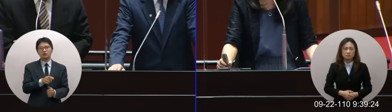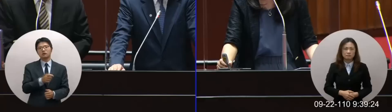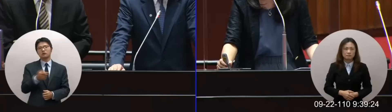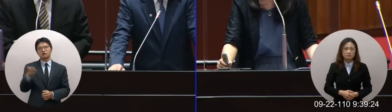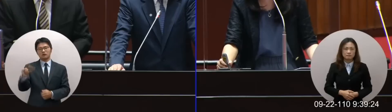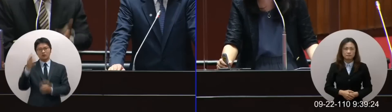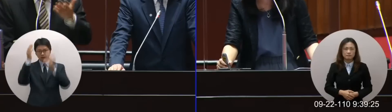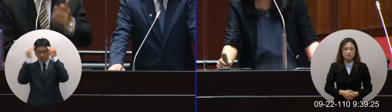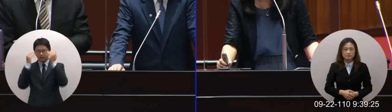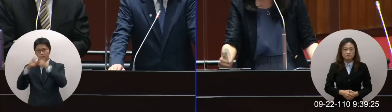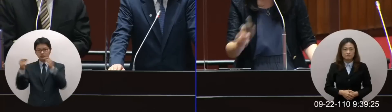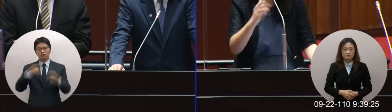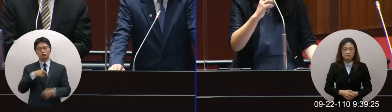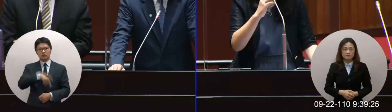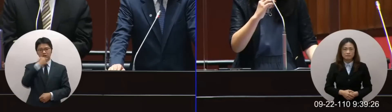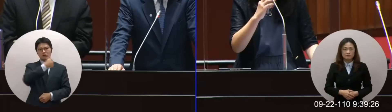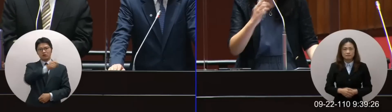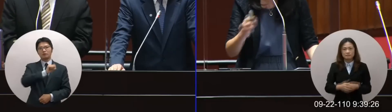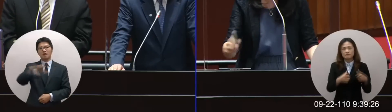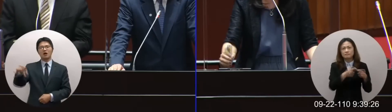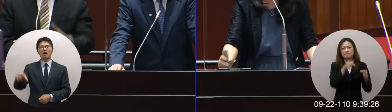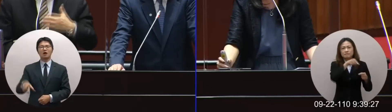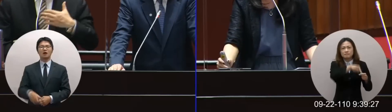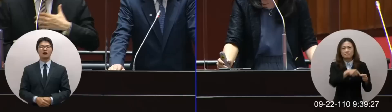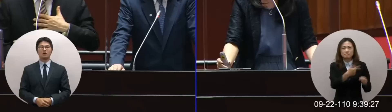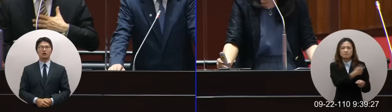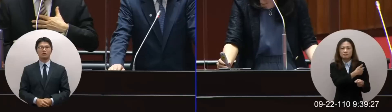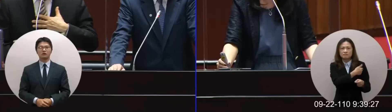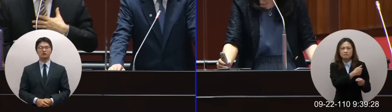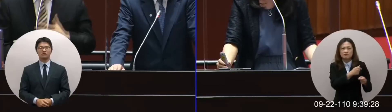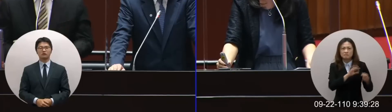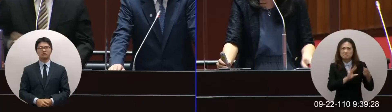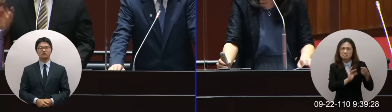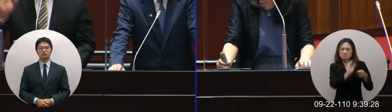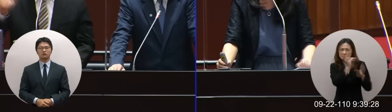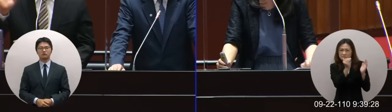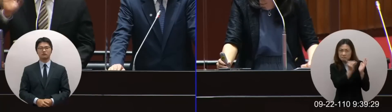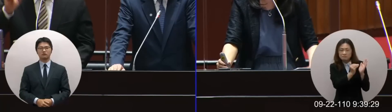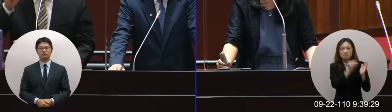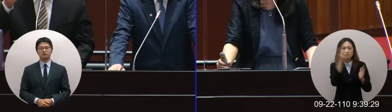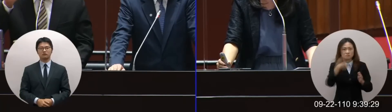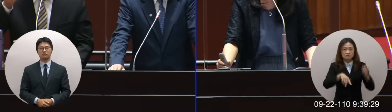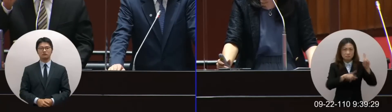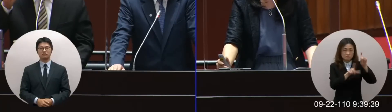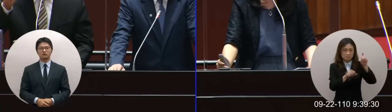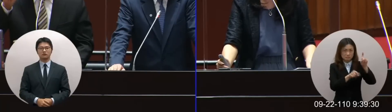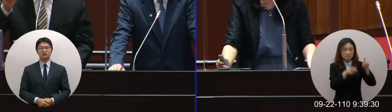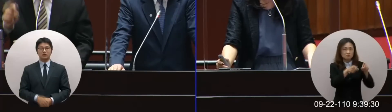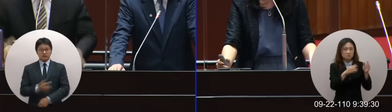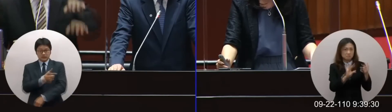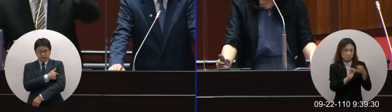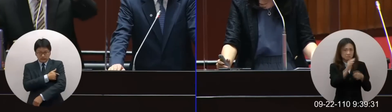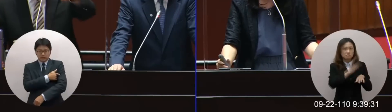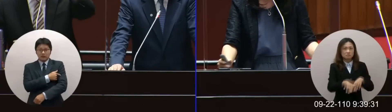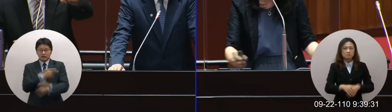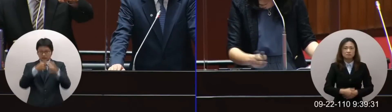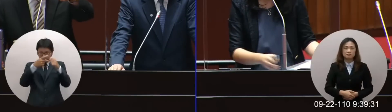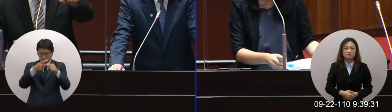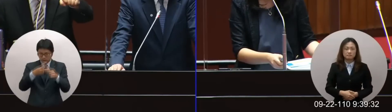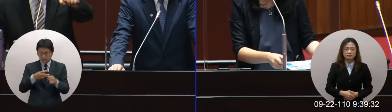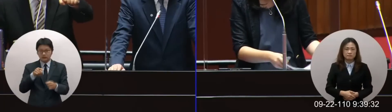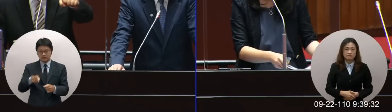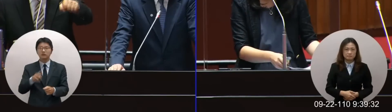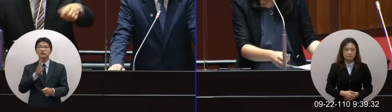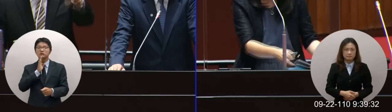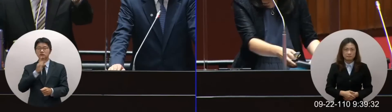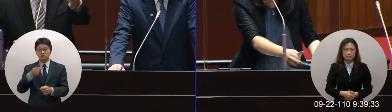很多喔人家日本是疫苗已經要打到百分之百而且他們是預計11月就的幾劑是一件事疫情控